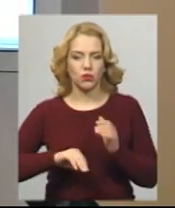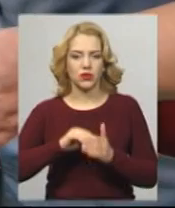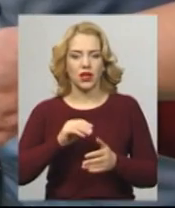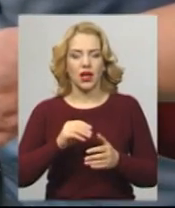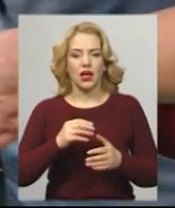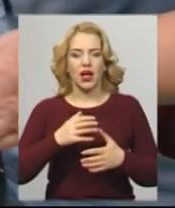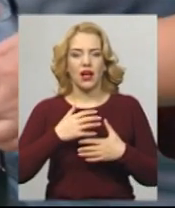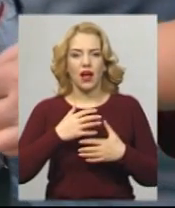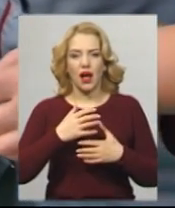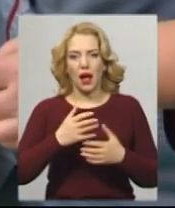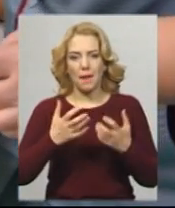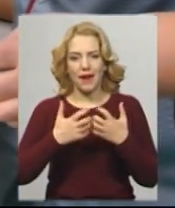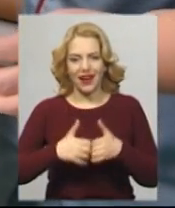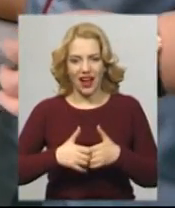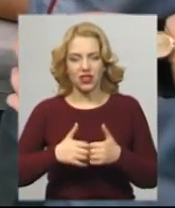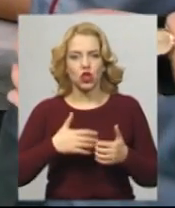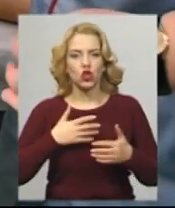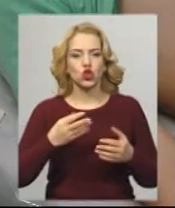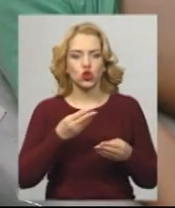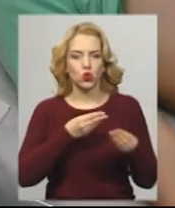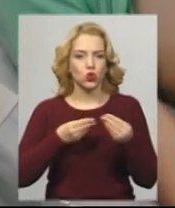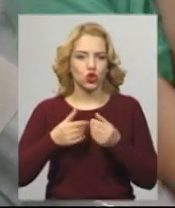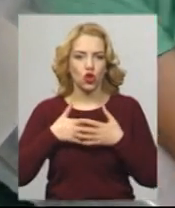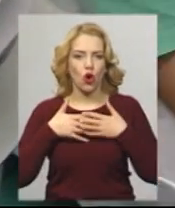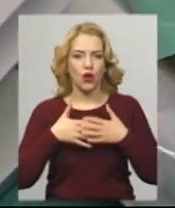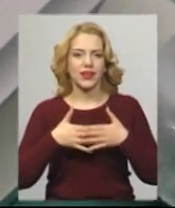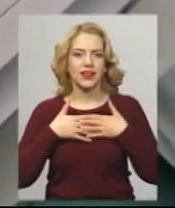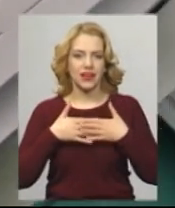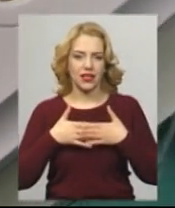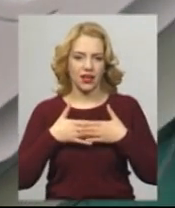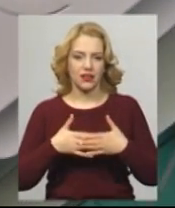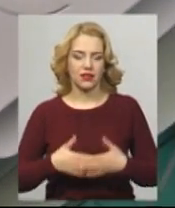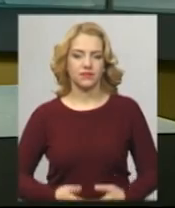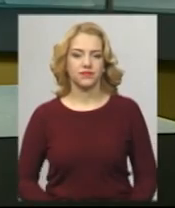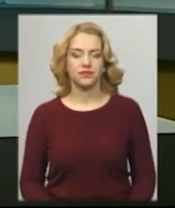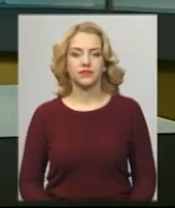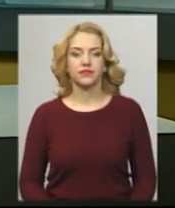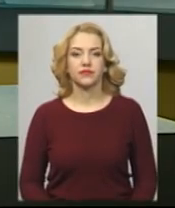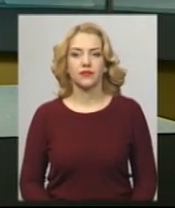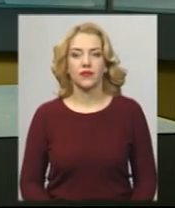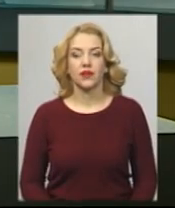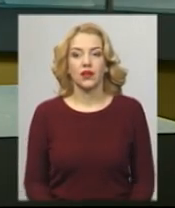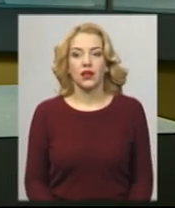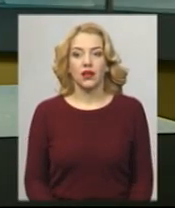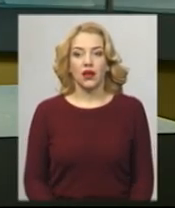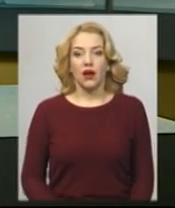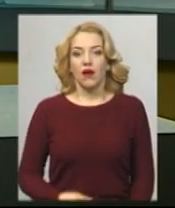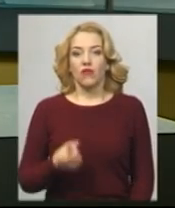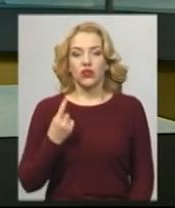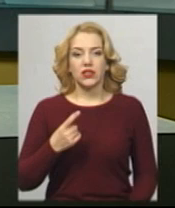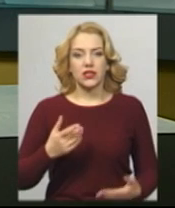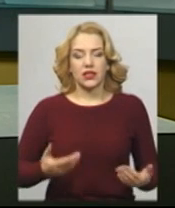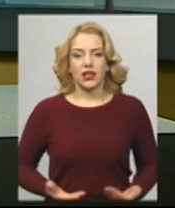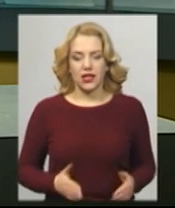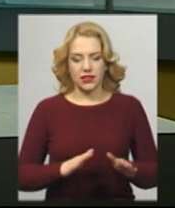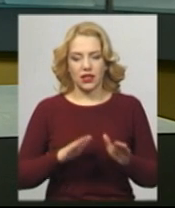дихання. Неля Шплак, Юрій Чорний, новини на Суспільному, Хмельницький. В 11 населених пунктах